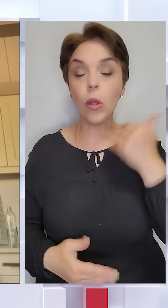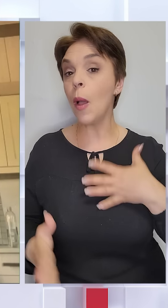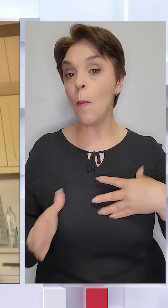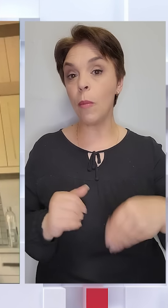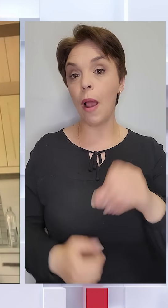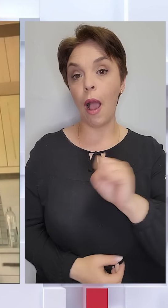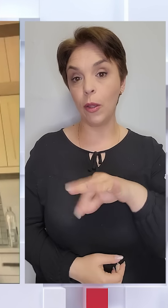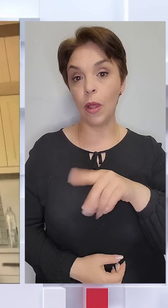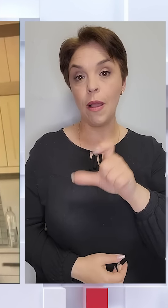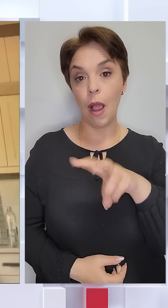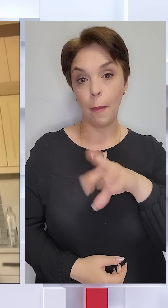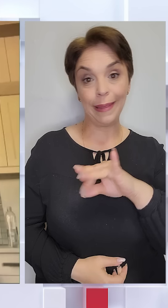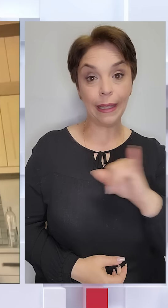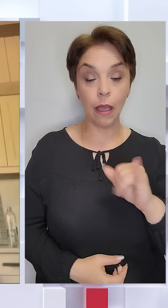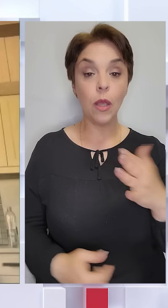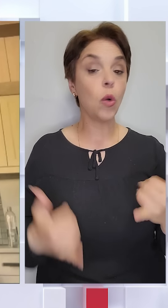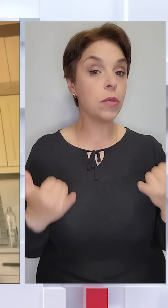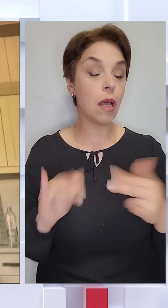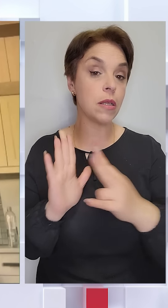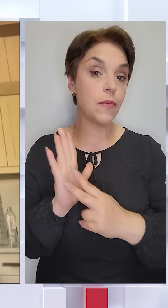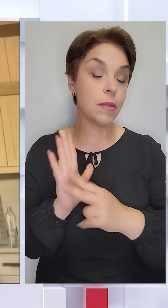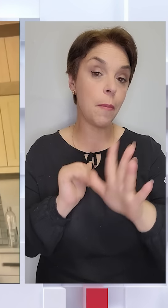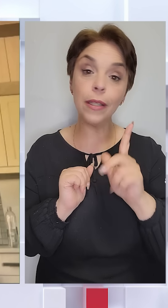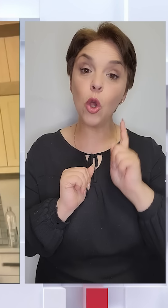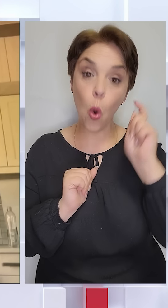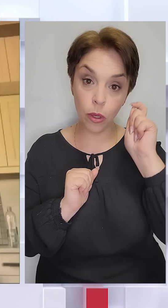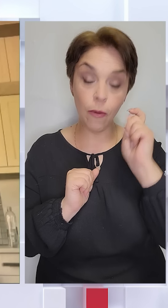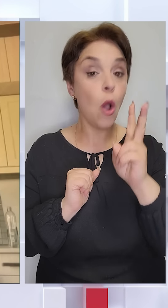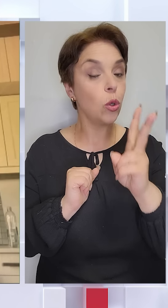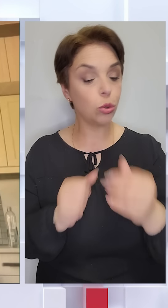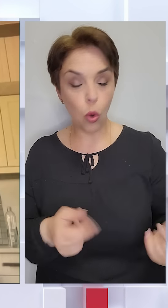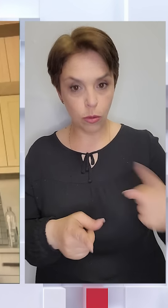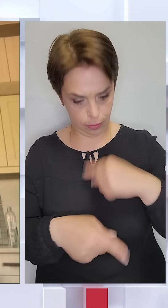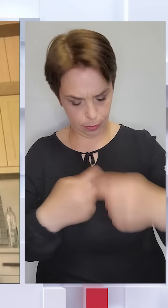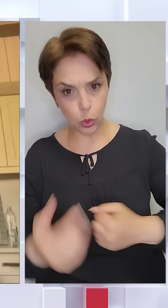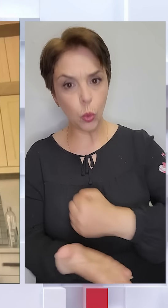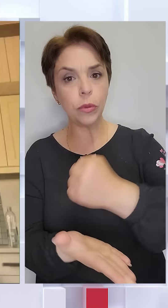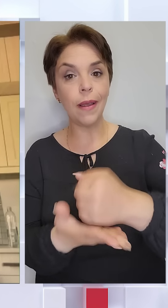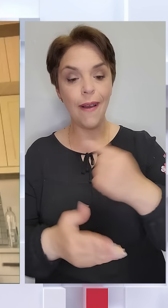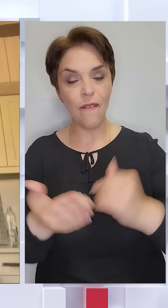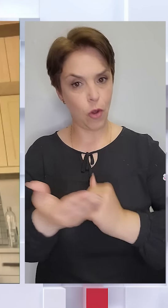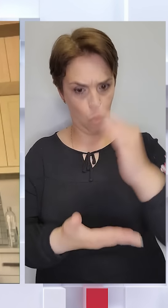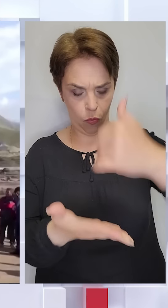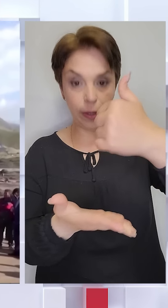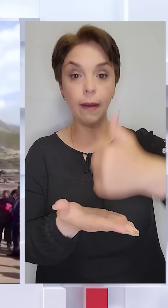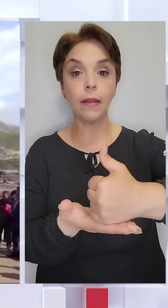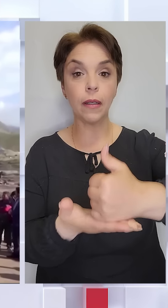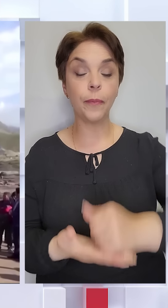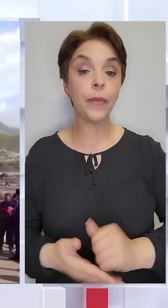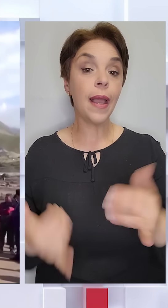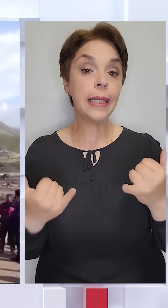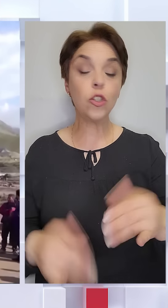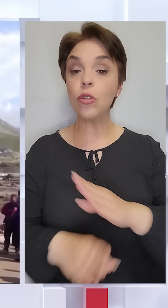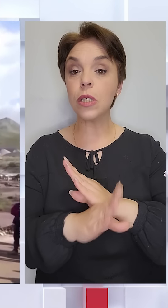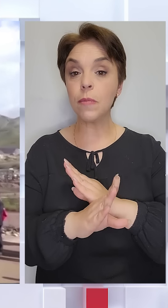Айятола Хаминеї, якому зараз 85 років, хто стане наступним верховним лідером. Нинішня